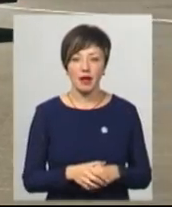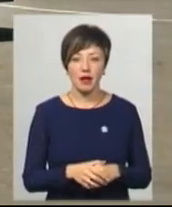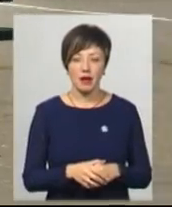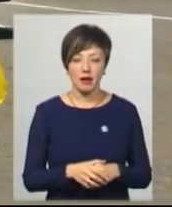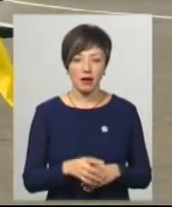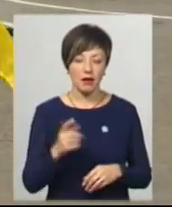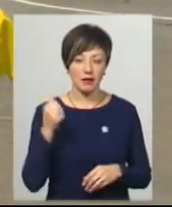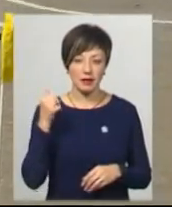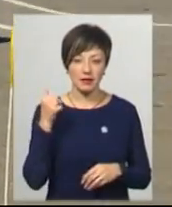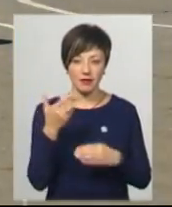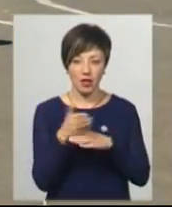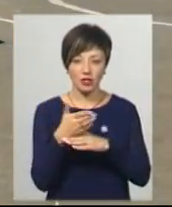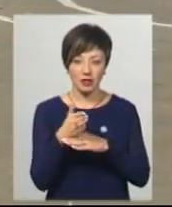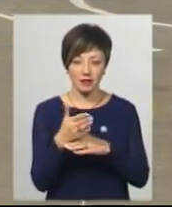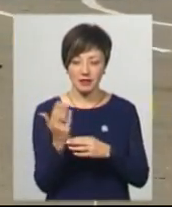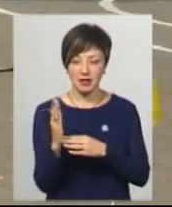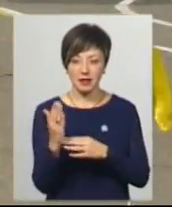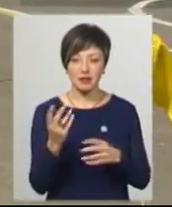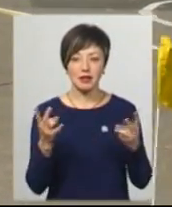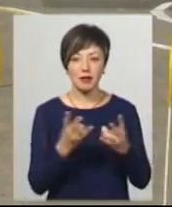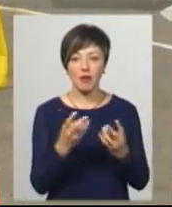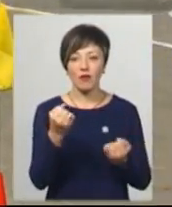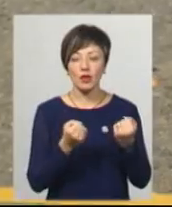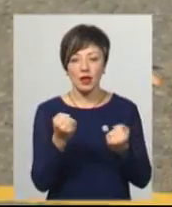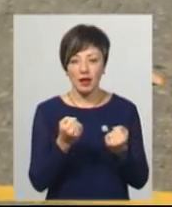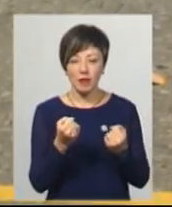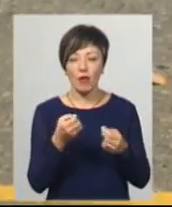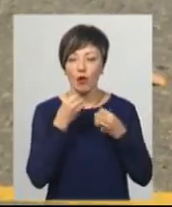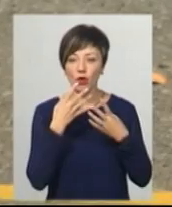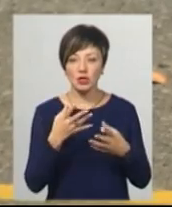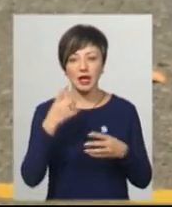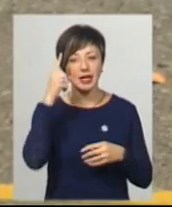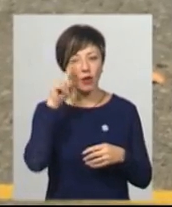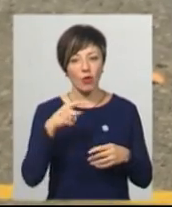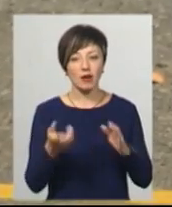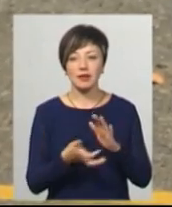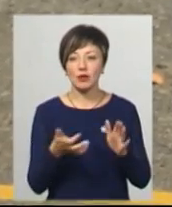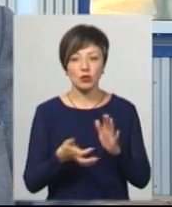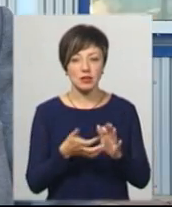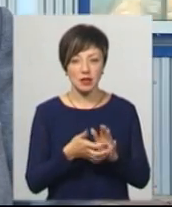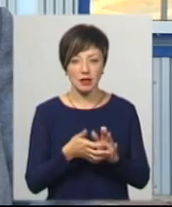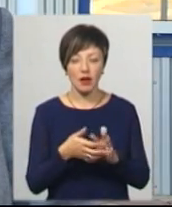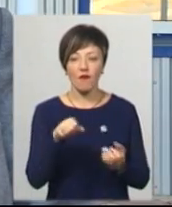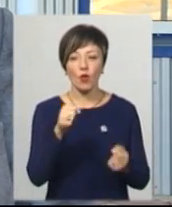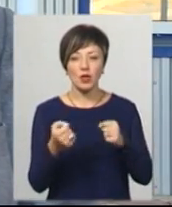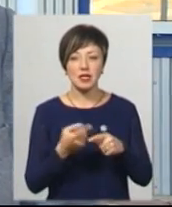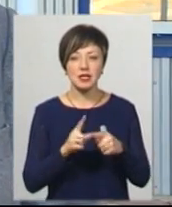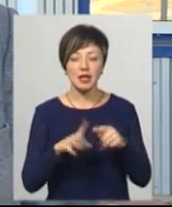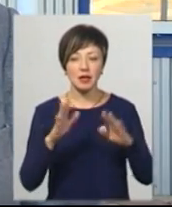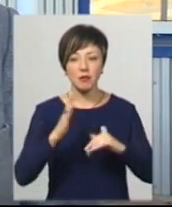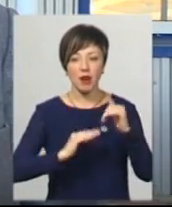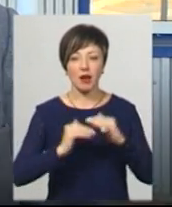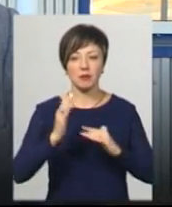цього в зеркалі флажки. Щоб бути хорошим водієм, однієї товарі буде недостатньо. Так вважає Леонід Дорошенко. Водіння – це все тільки